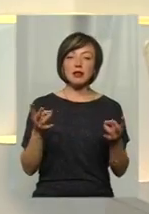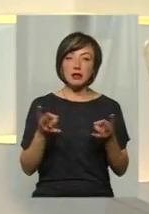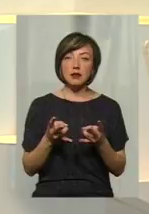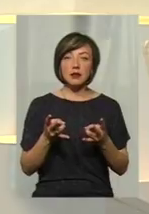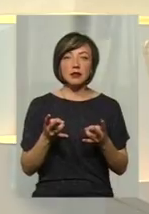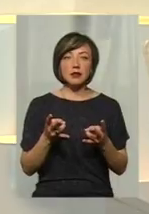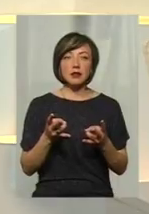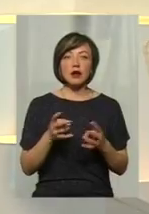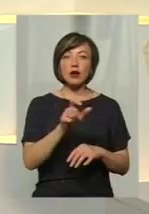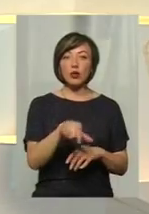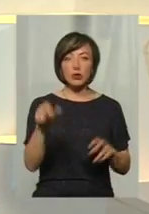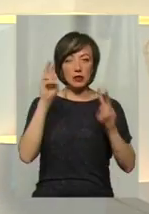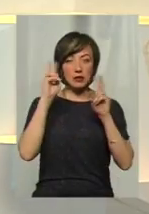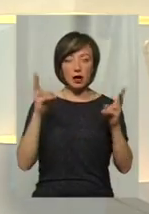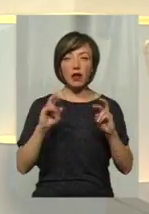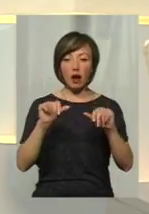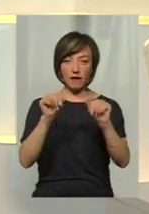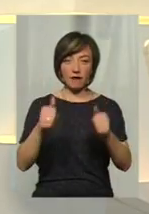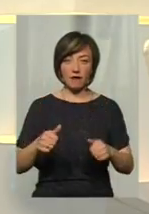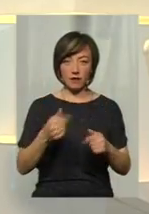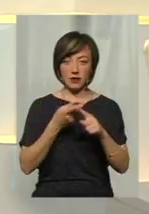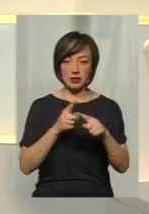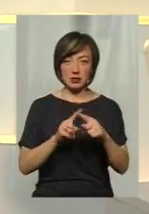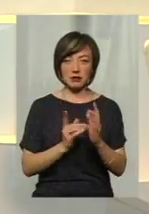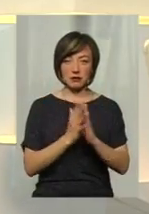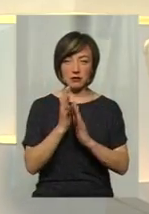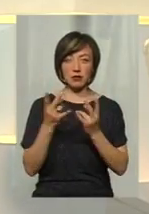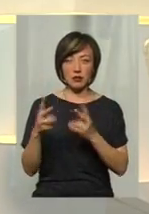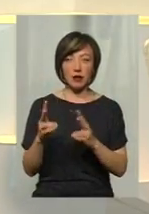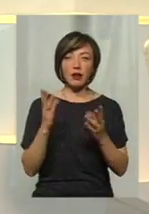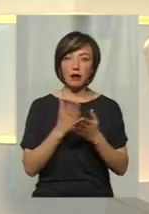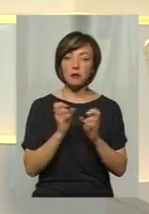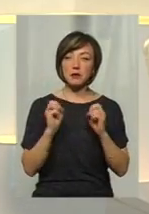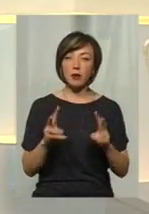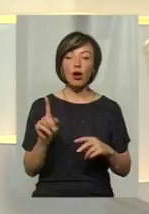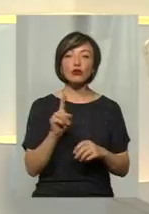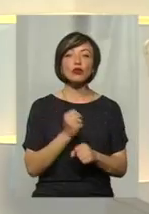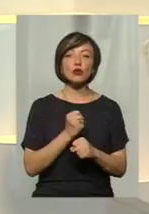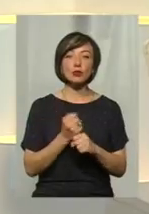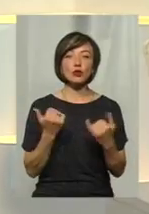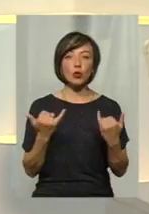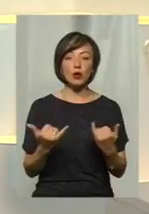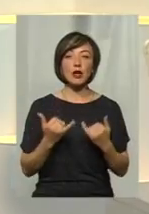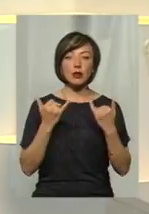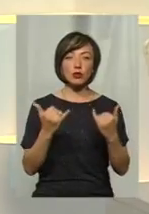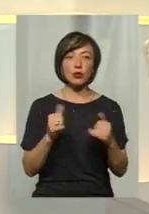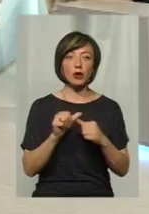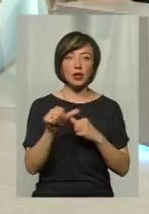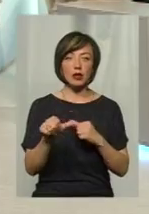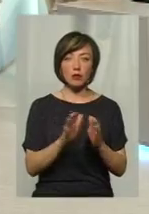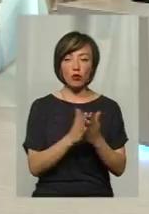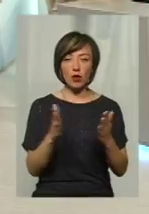краяни не знають, як виглядають оці шкідливі, але вони є небезпечними. А що робиться сьогодні для того, крім